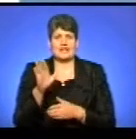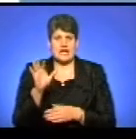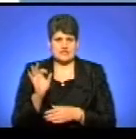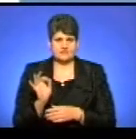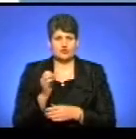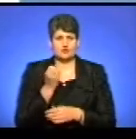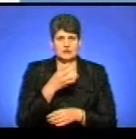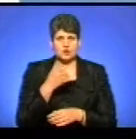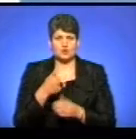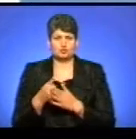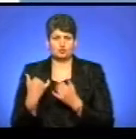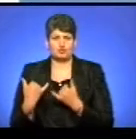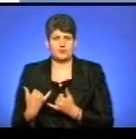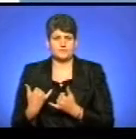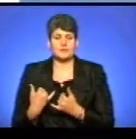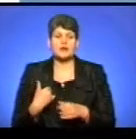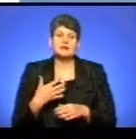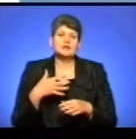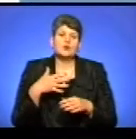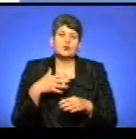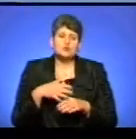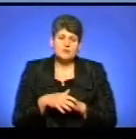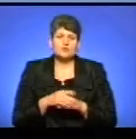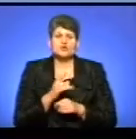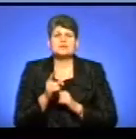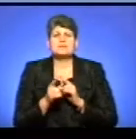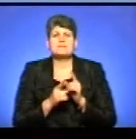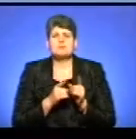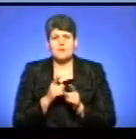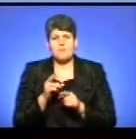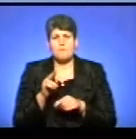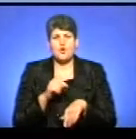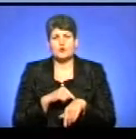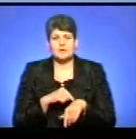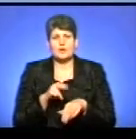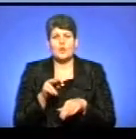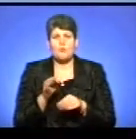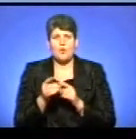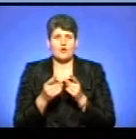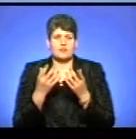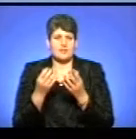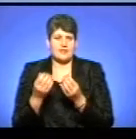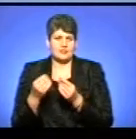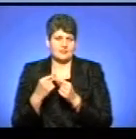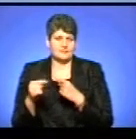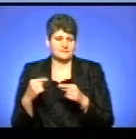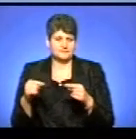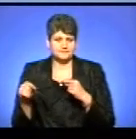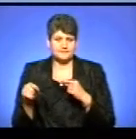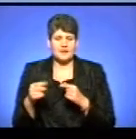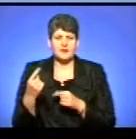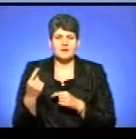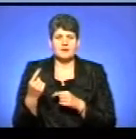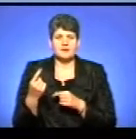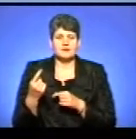2014 року і до сьогодні? Розумієте, воно змінувалося буквально по годинну, по денну. Пояснюю, чому. Перший раз був бум,